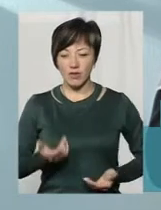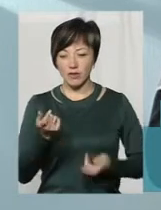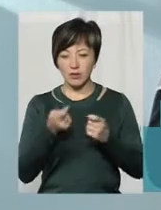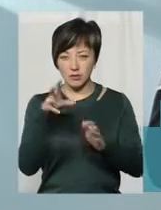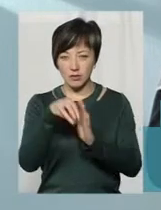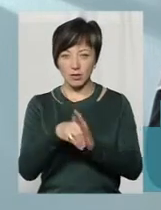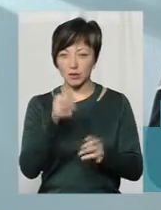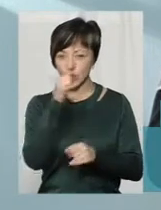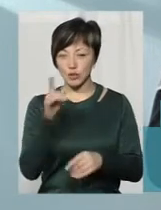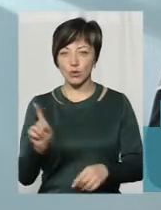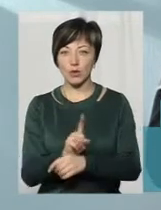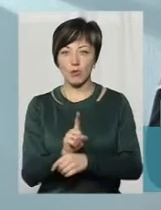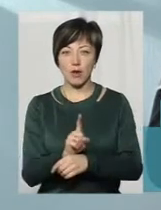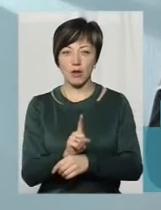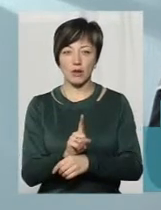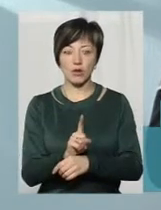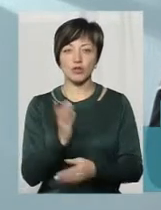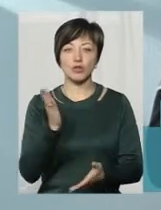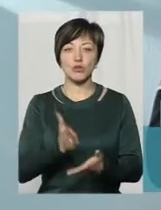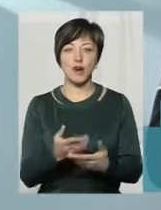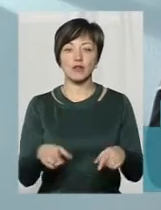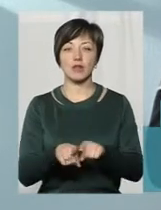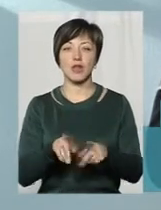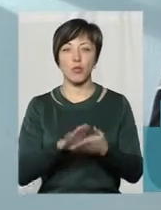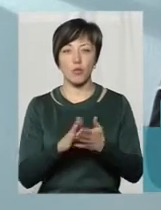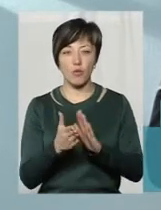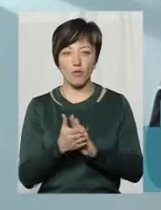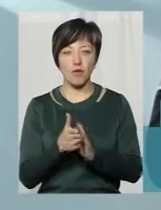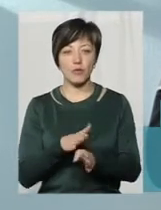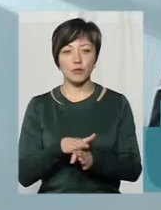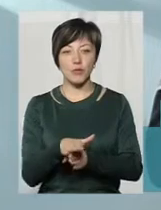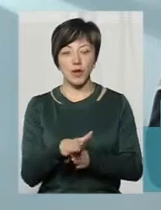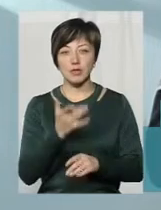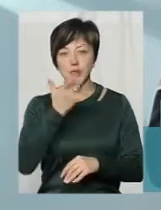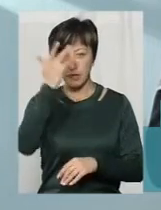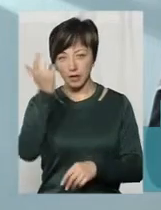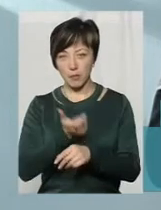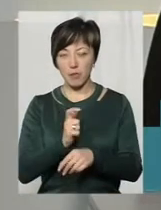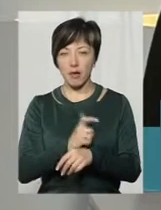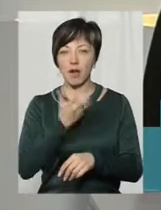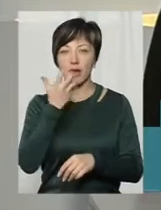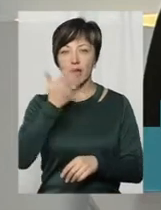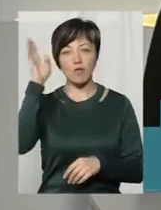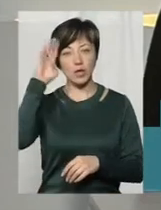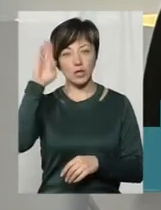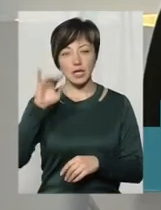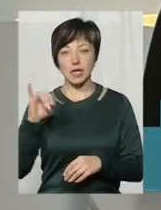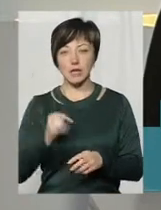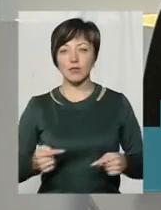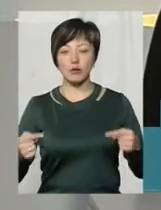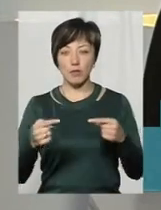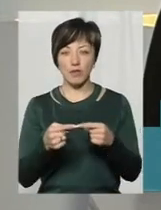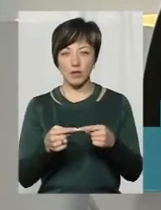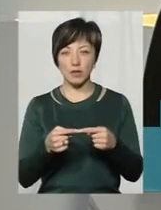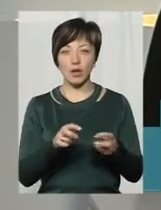що вона не може нормально існувати в таких умовах. Відбувається влітку перегрів води, і відповідно